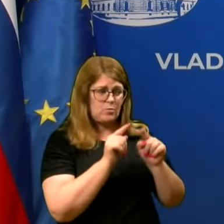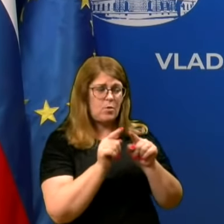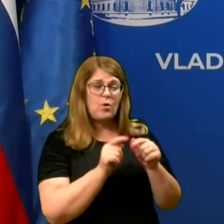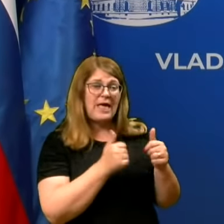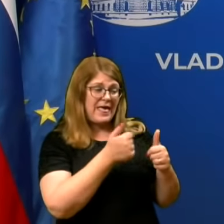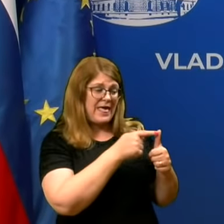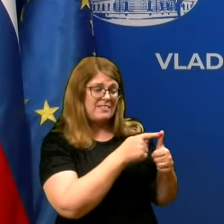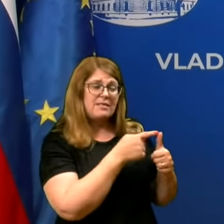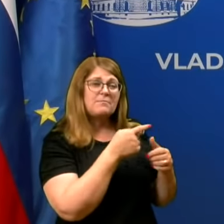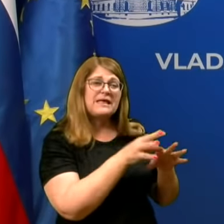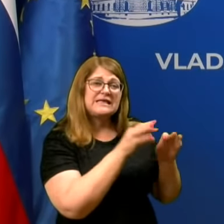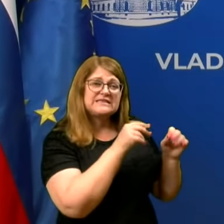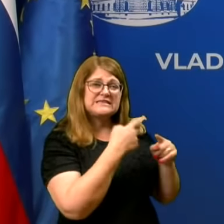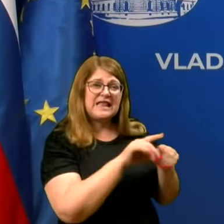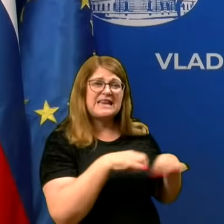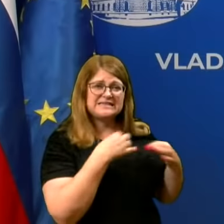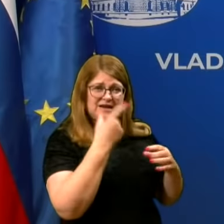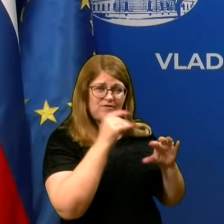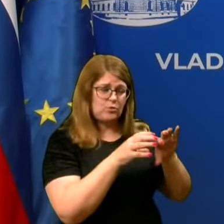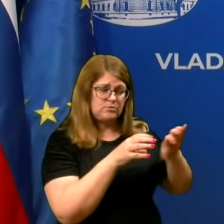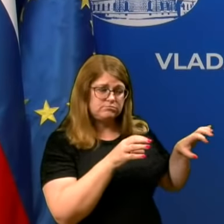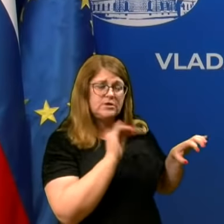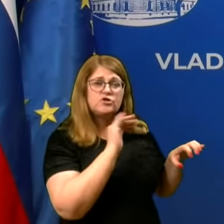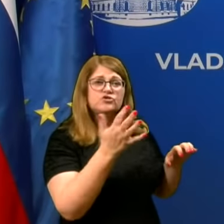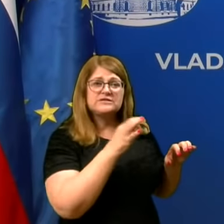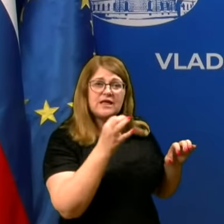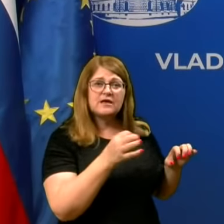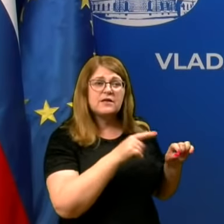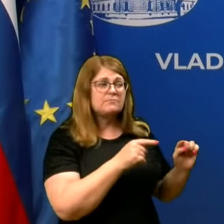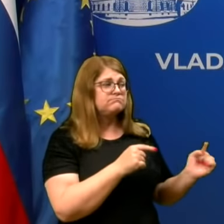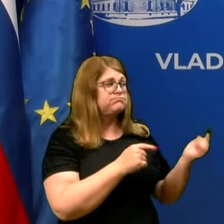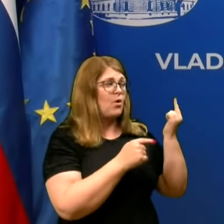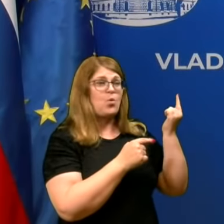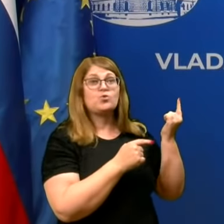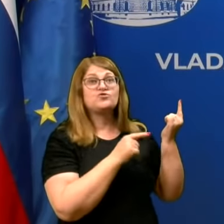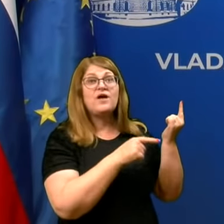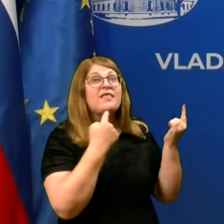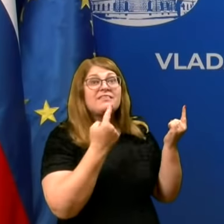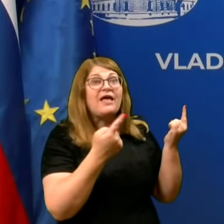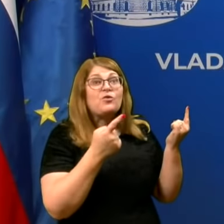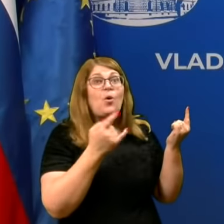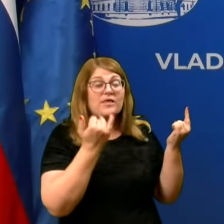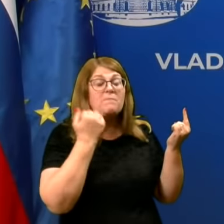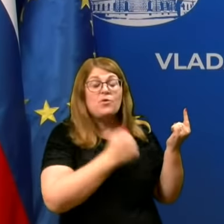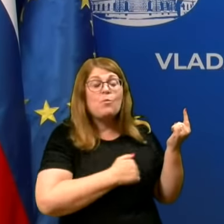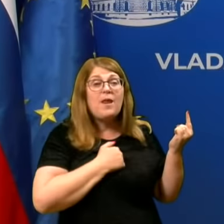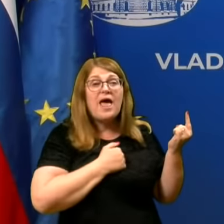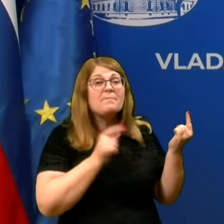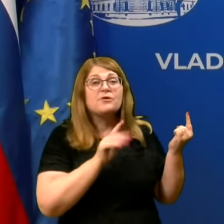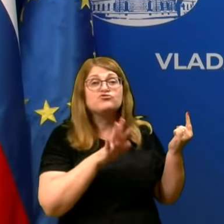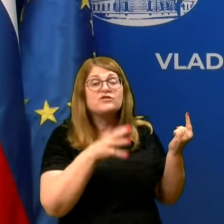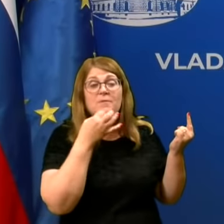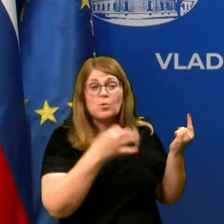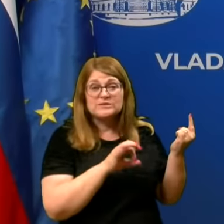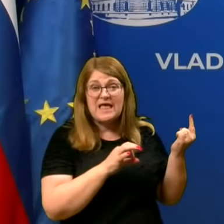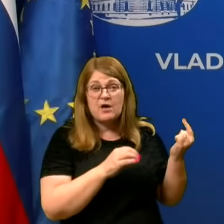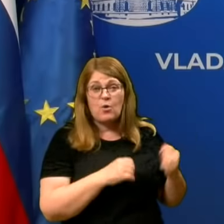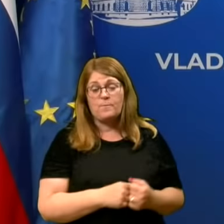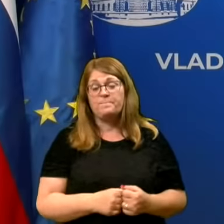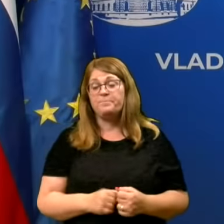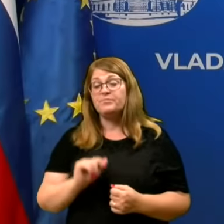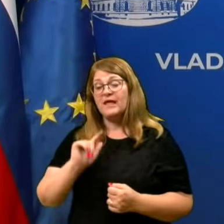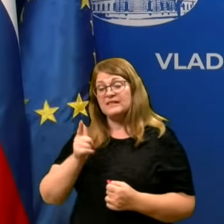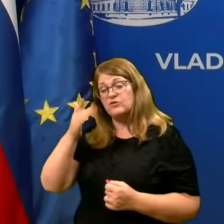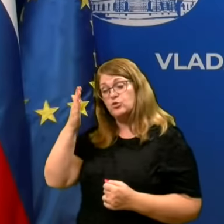enem so izselili del zdravih ljudi, pa se je čez nekaj dni tam okužba pojavila, ker je bil nekdo inkubacijski dobi, ne pa in jes osebo. Na drugi strani so pa